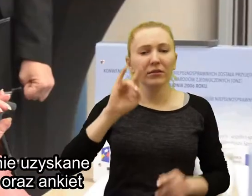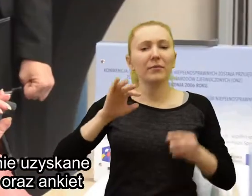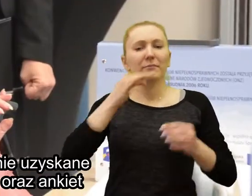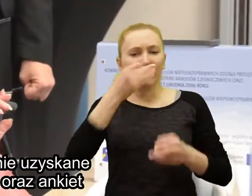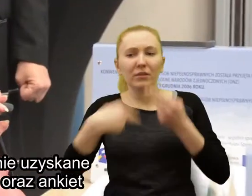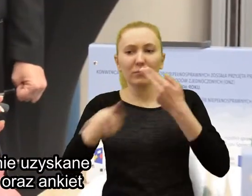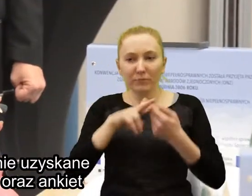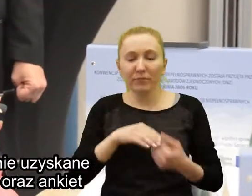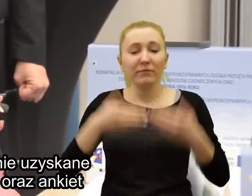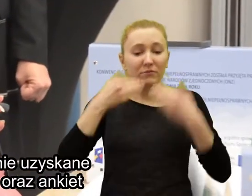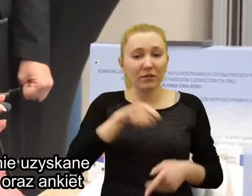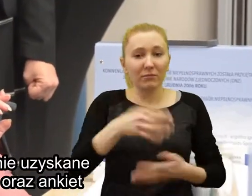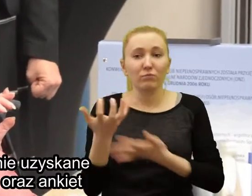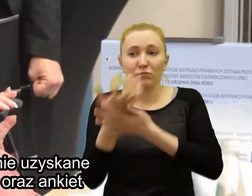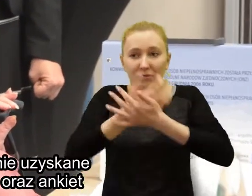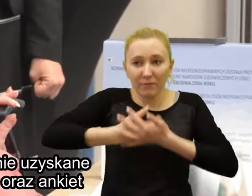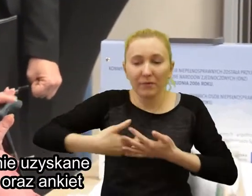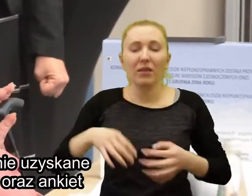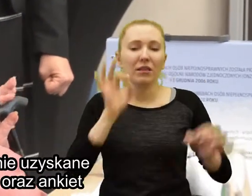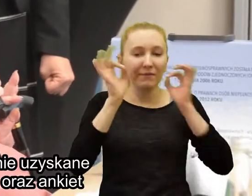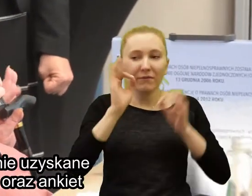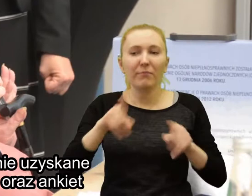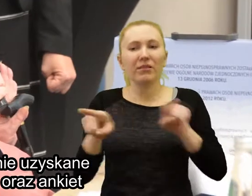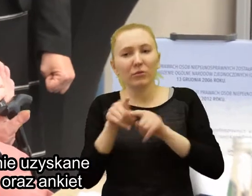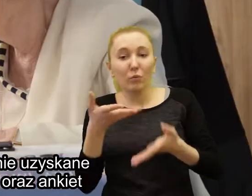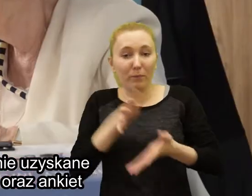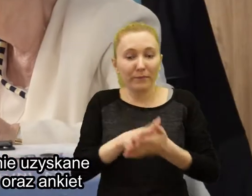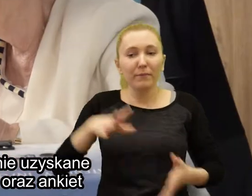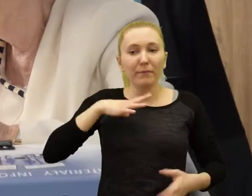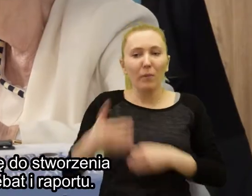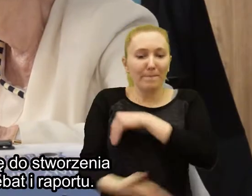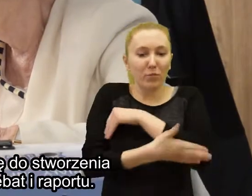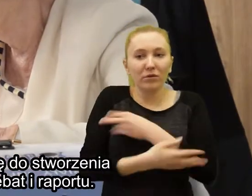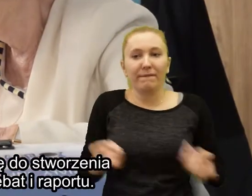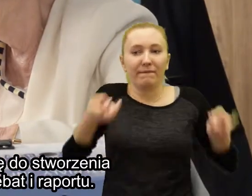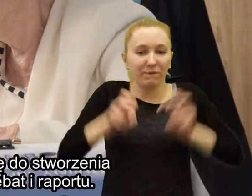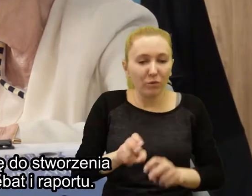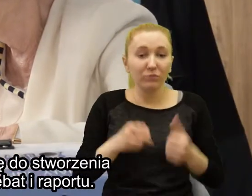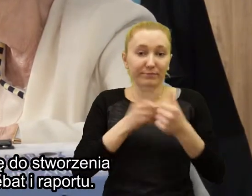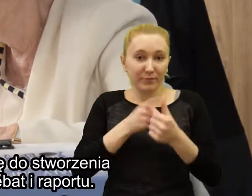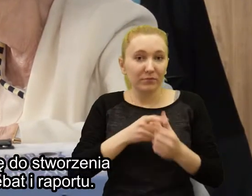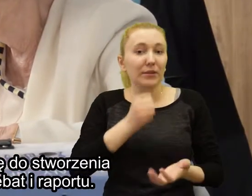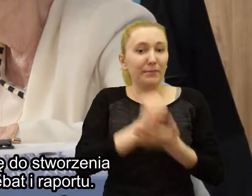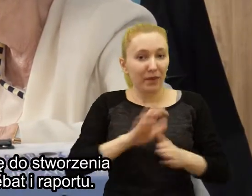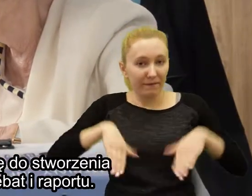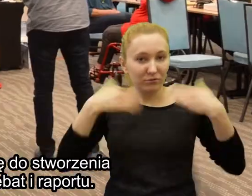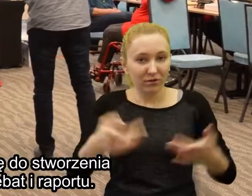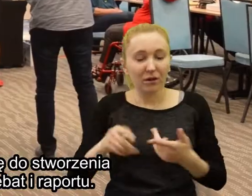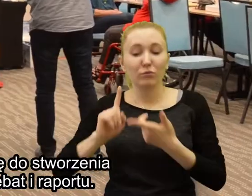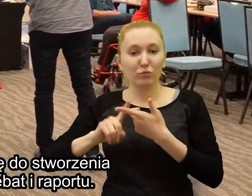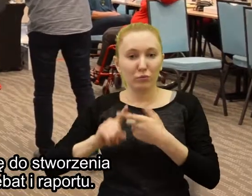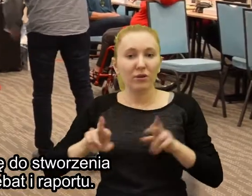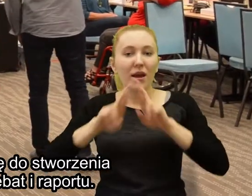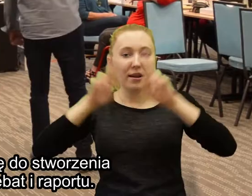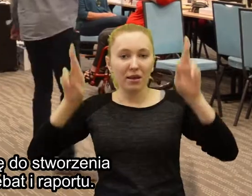Informacje i opinie uzyskane podczas debat oraz ankiet stanowiły podstawę do stworzenia sprawozdań z debat i raportu.